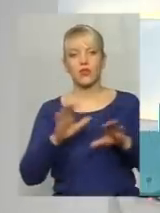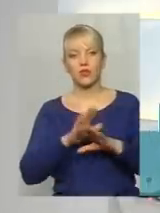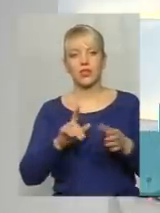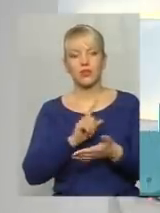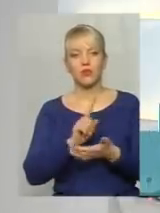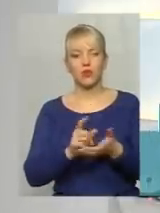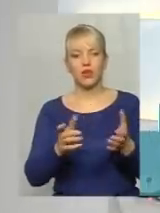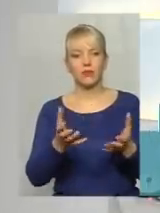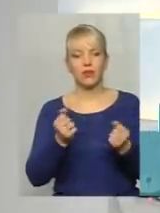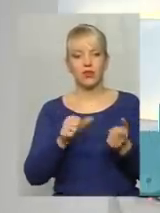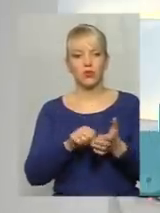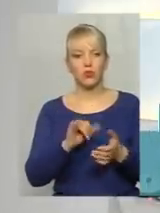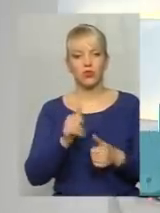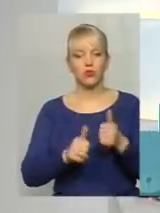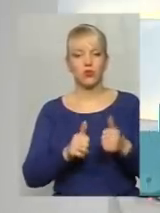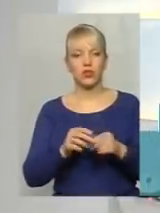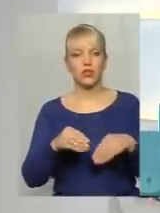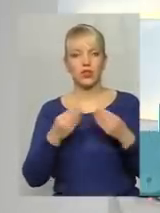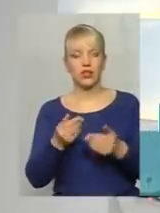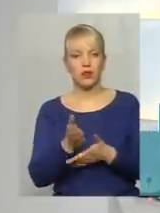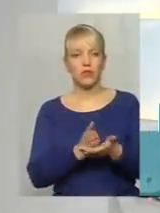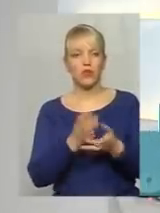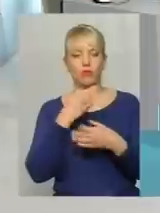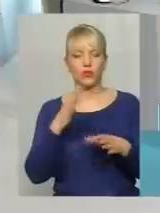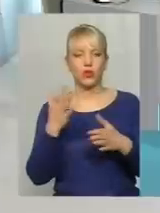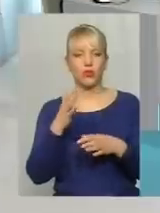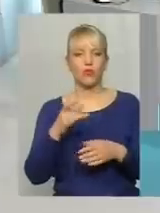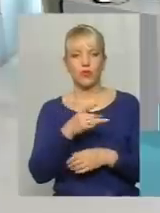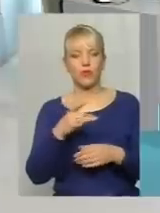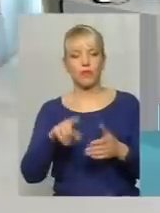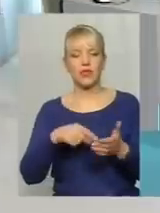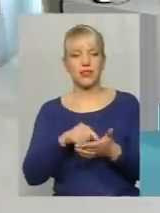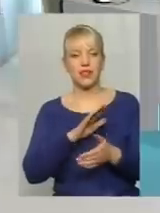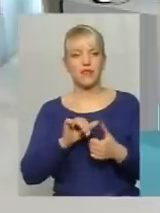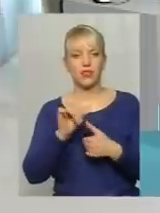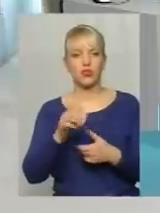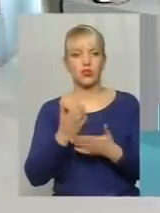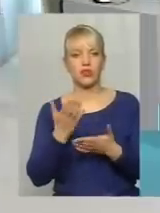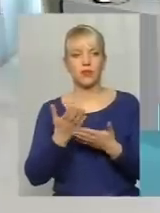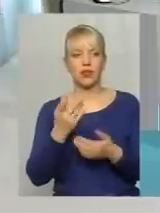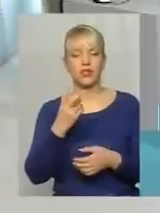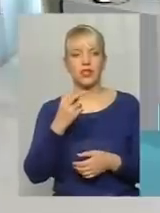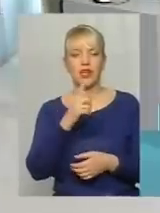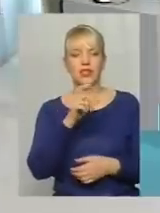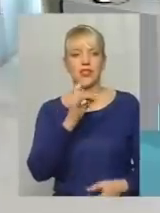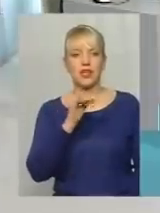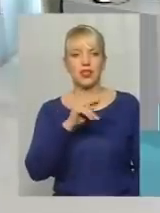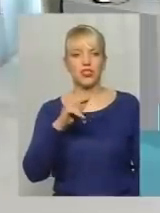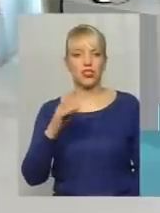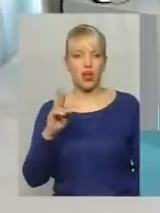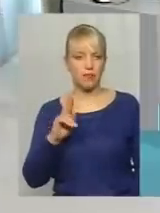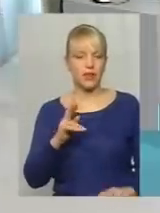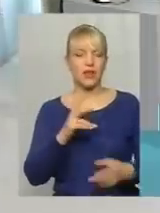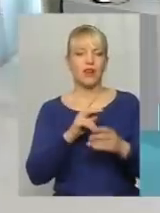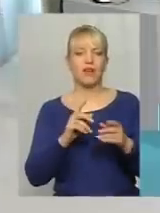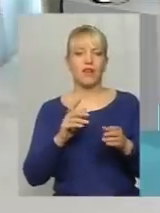брати участь у конкурсі на надання послуг у будь-якому мікрорайоні міста. Тобто не виключено, що, наприклад, Заріччя виграє конкурсне